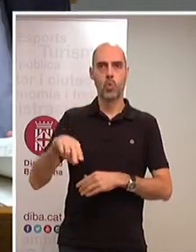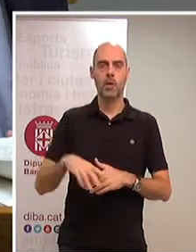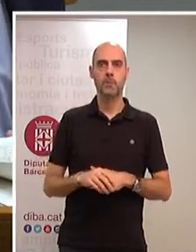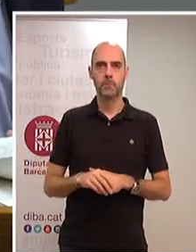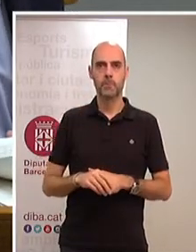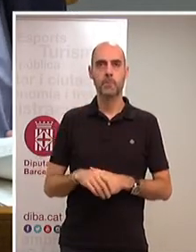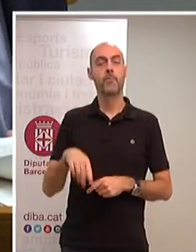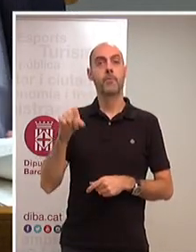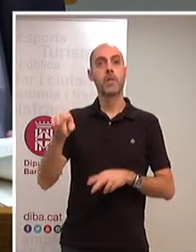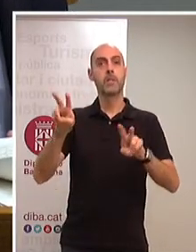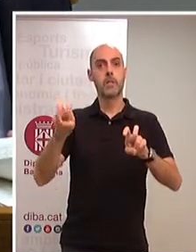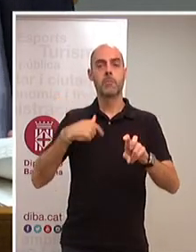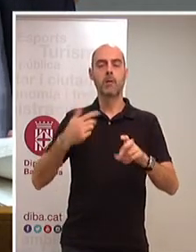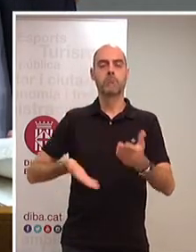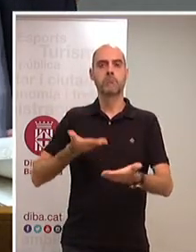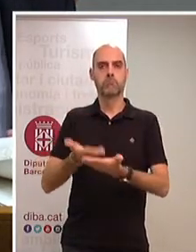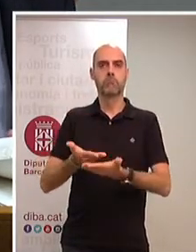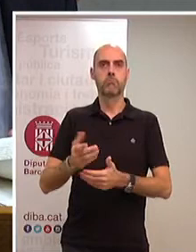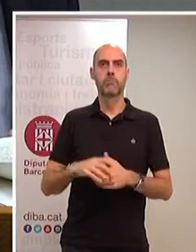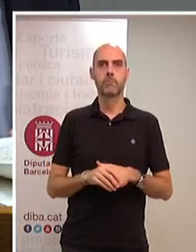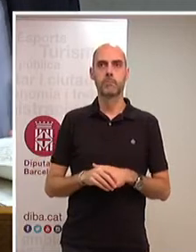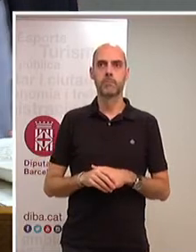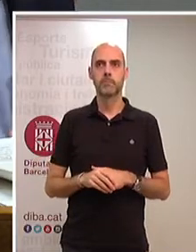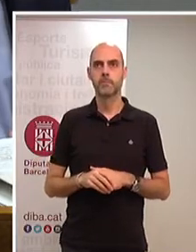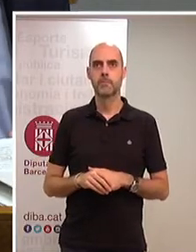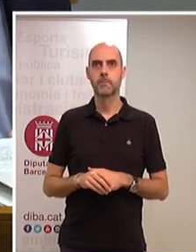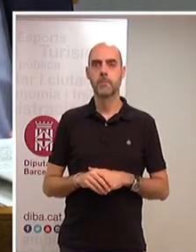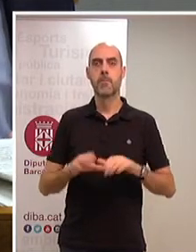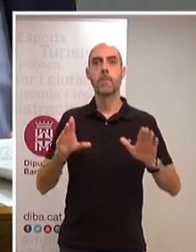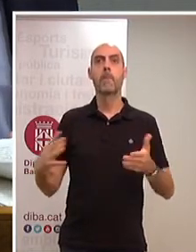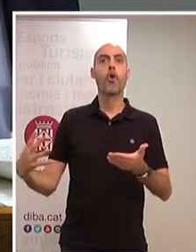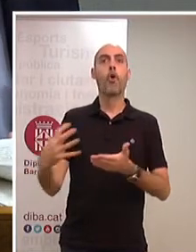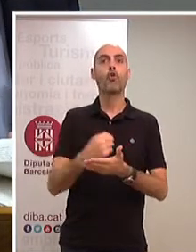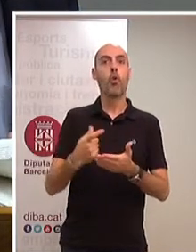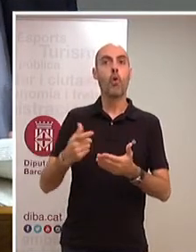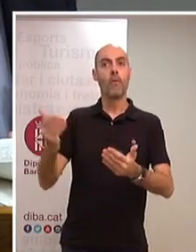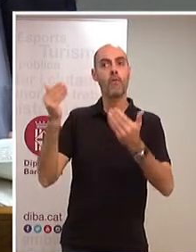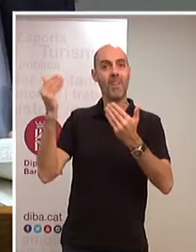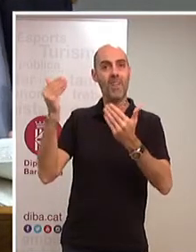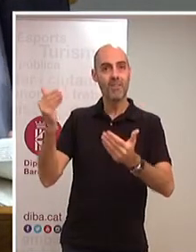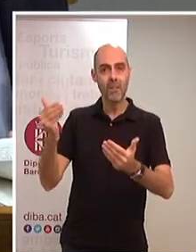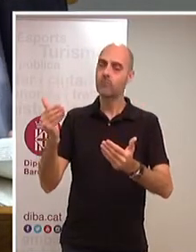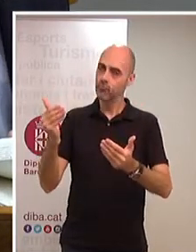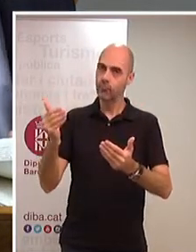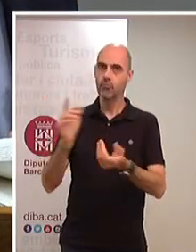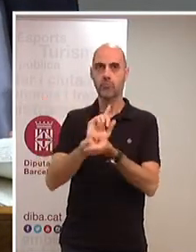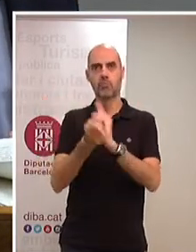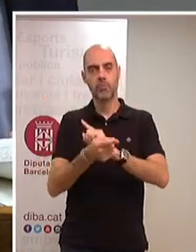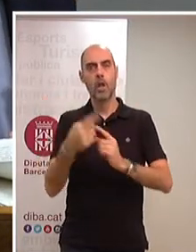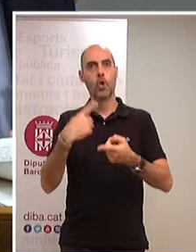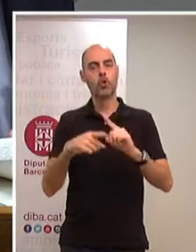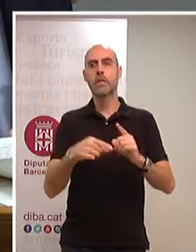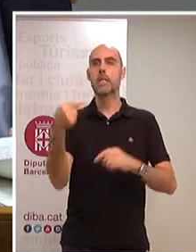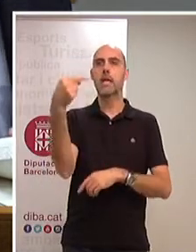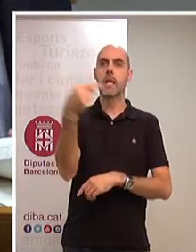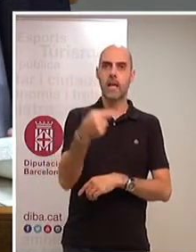i això volem posar-ho de relleu. Però no tot són lluances, tampoc. També hi ha, des del nostre punt de vista, punts negatius